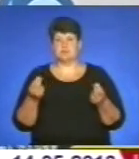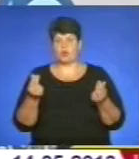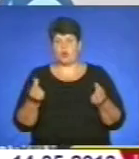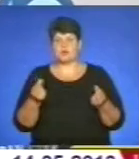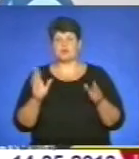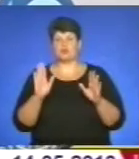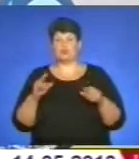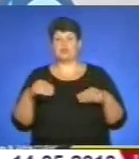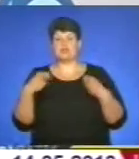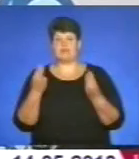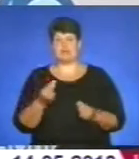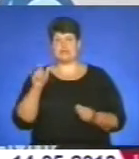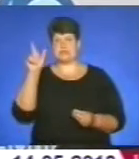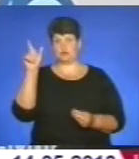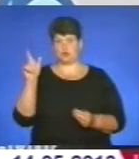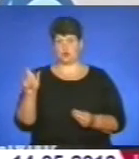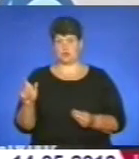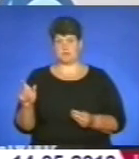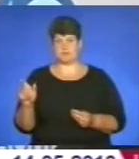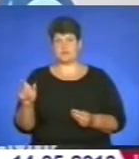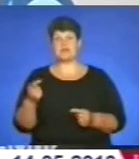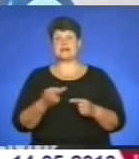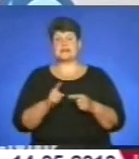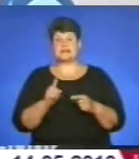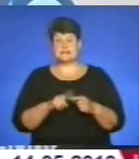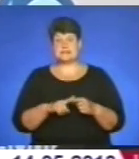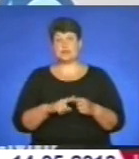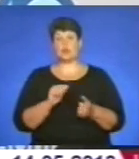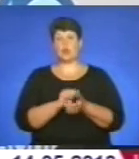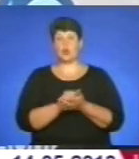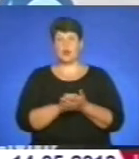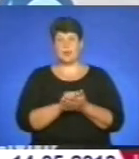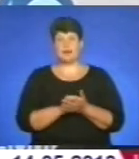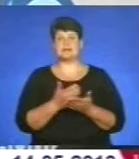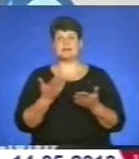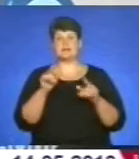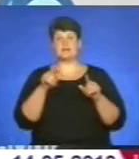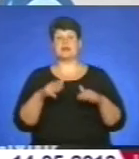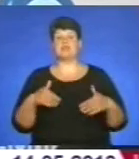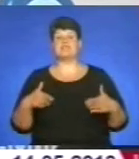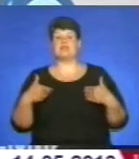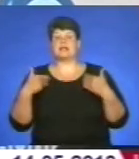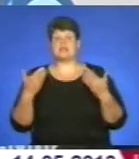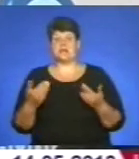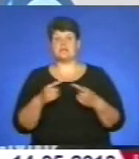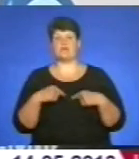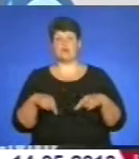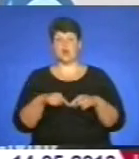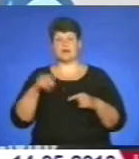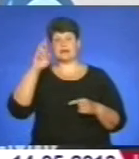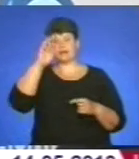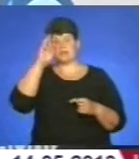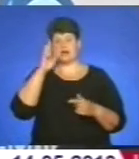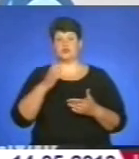видаватися особі. Це певний документ, за яким вона звертається в органи Державної